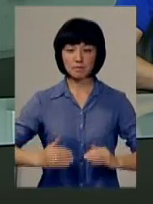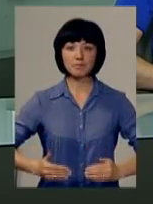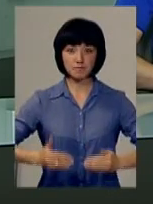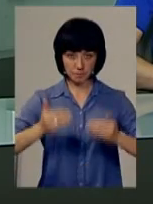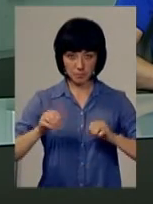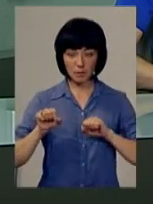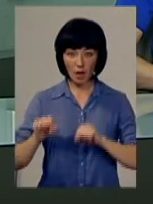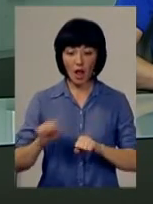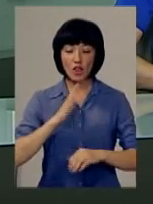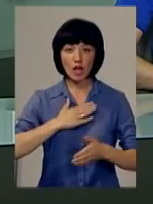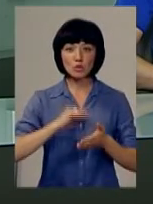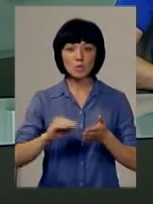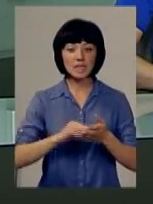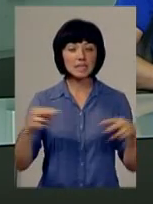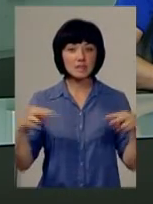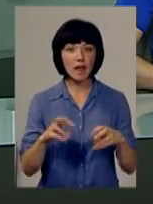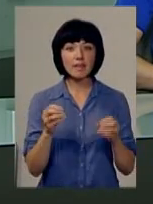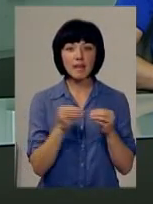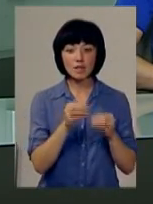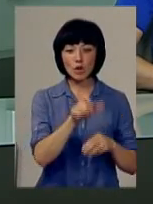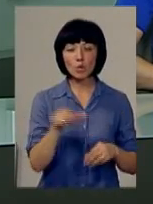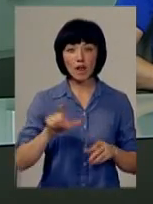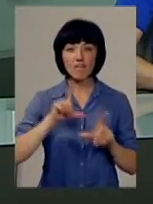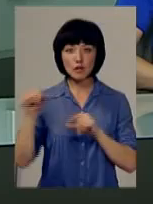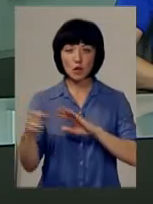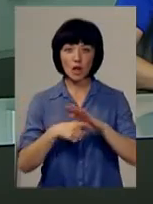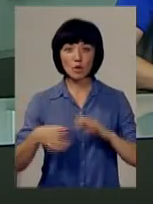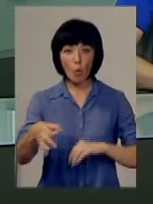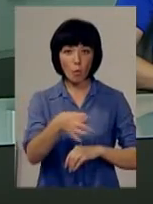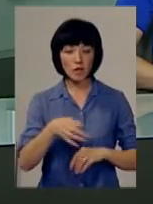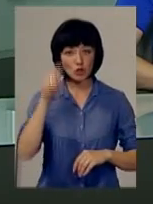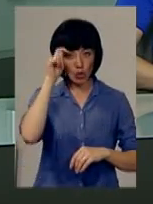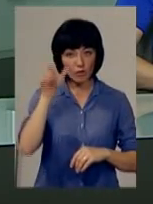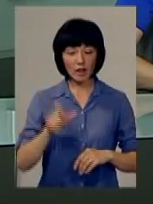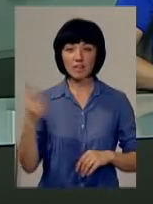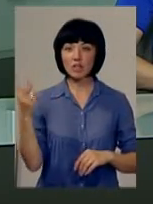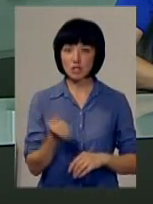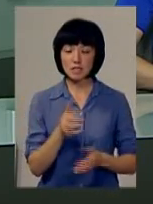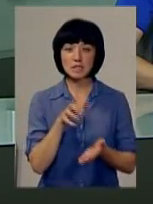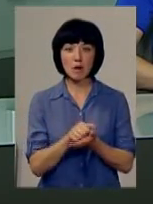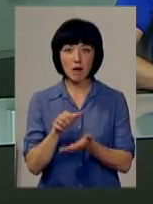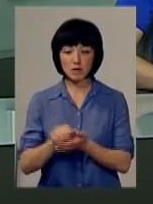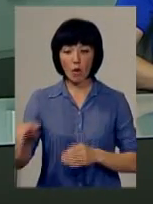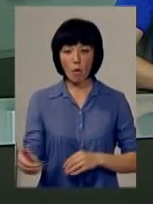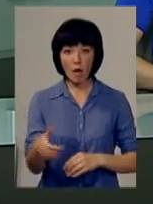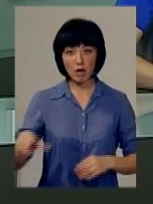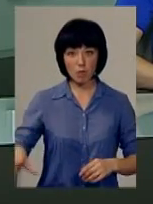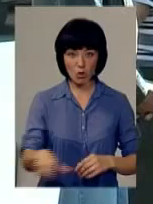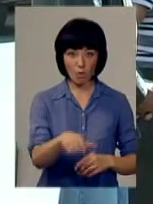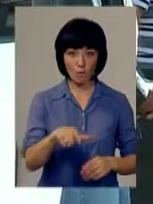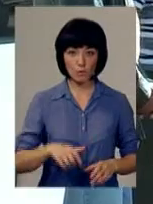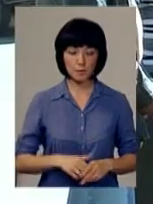журналісти стали свідками того, як 10 краян вирішили до Донецької області. Там чоловіки продовж двох тижнів займатимуться копанням рову.